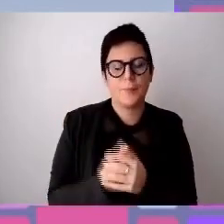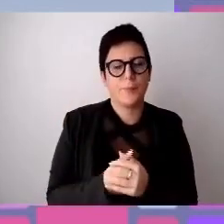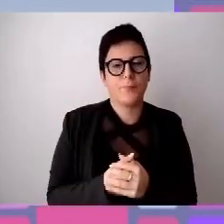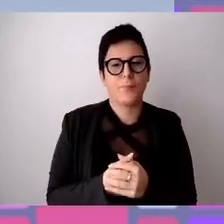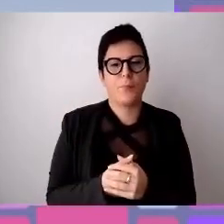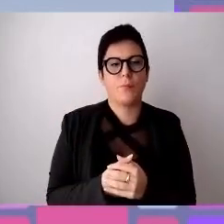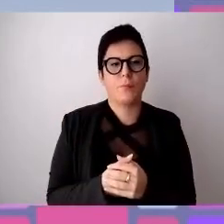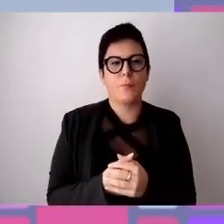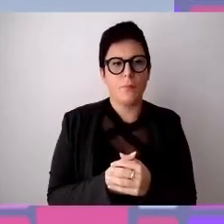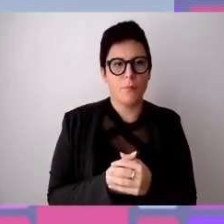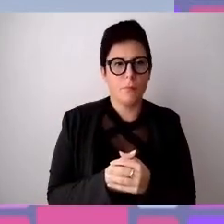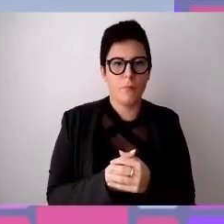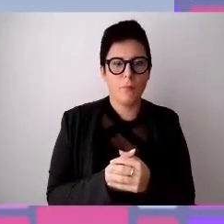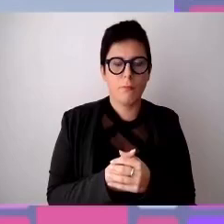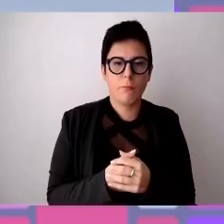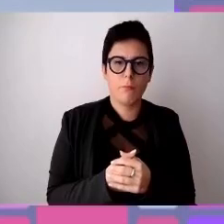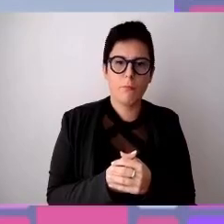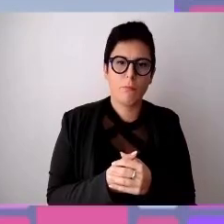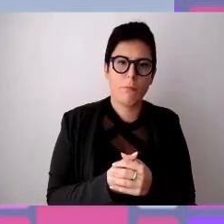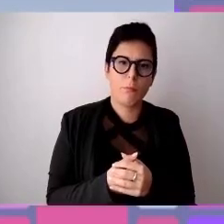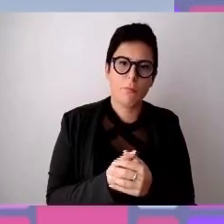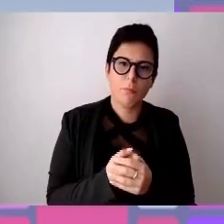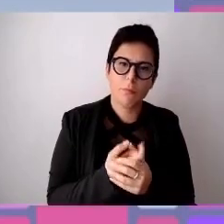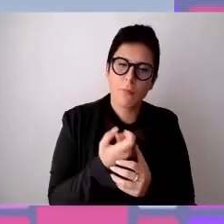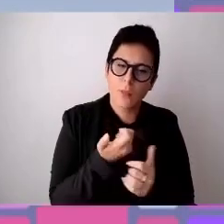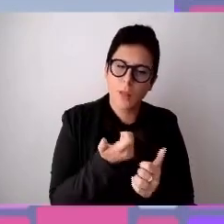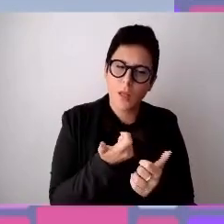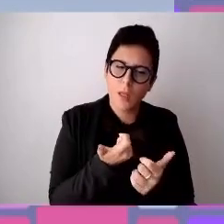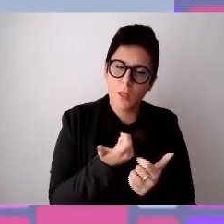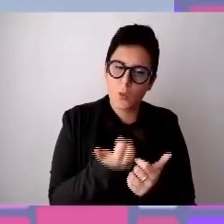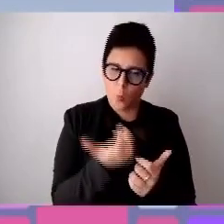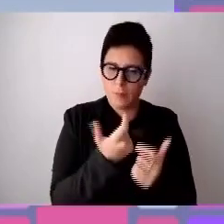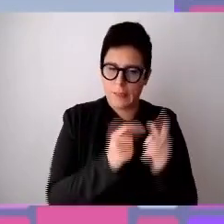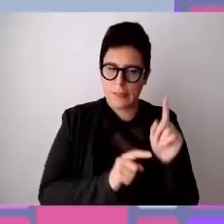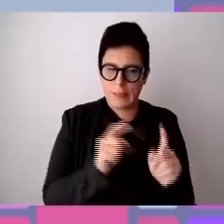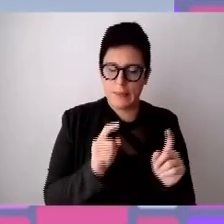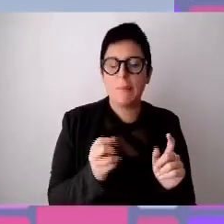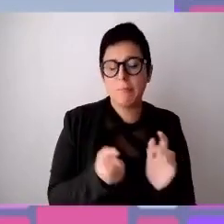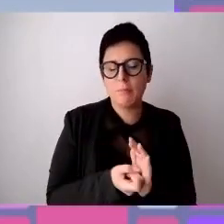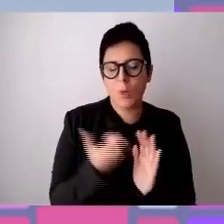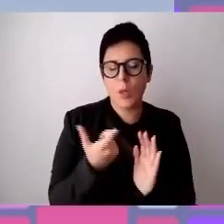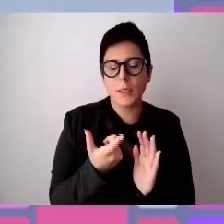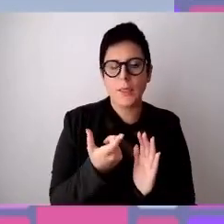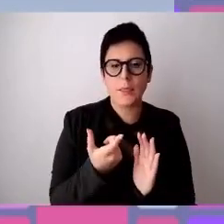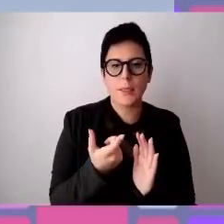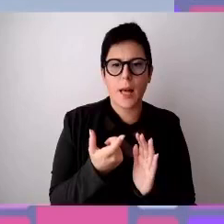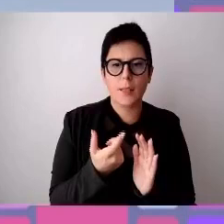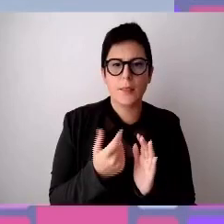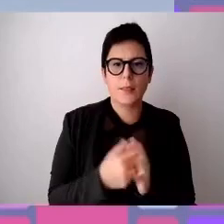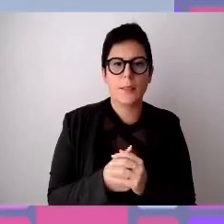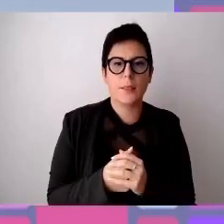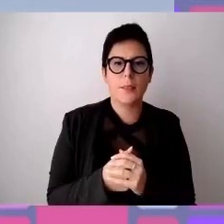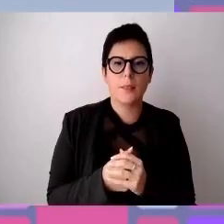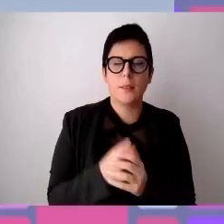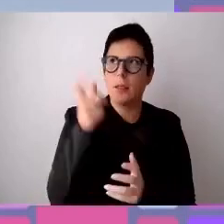la vostra attenzione alcuni numeri che sono significativi rispetto a quello che è lo